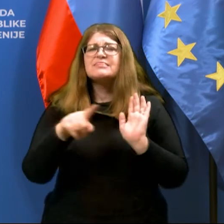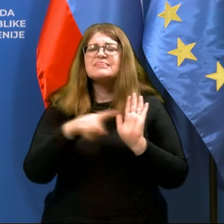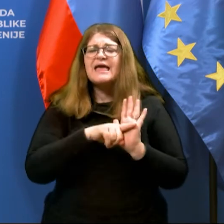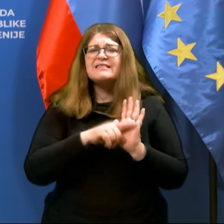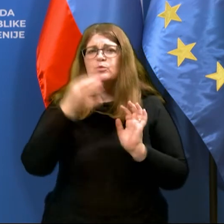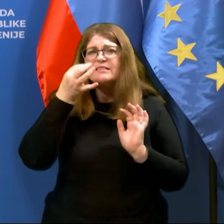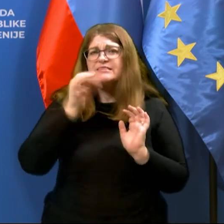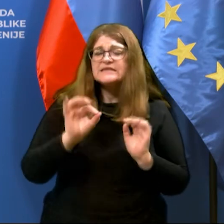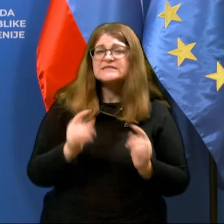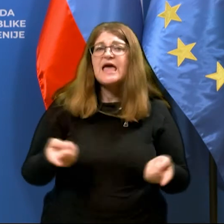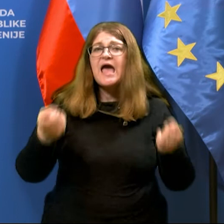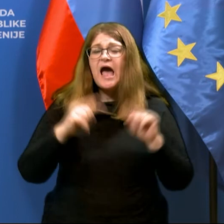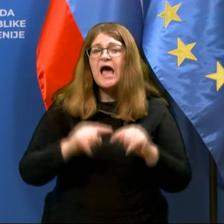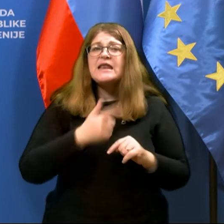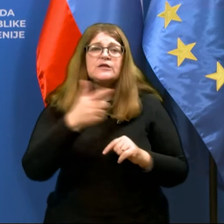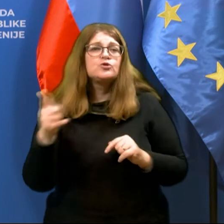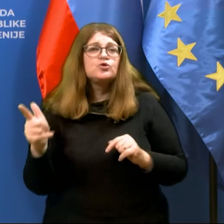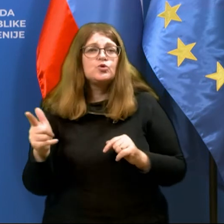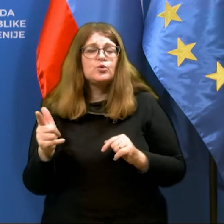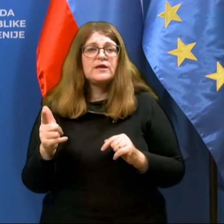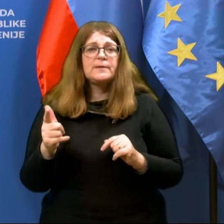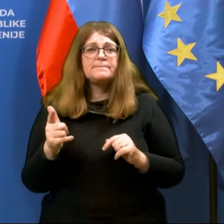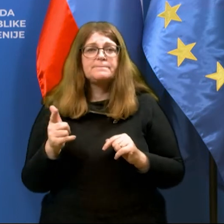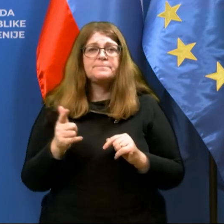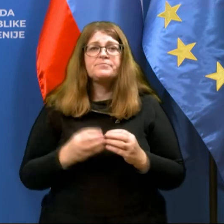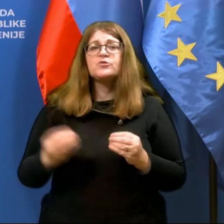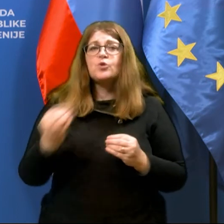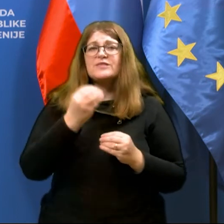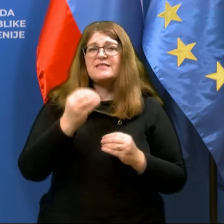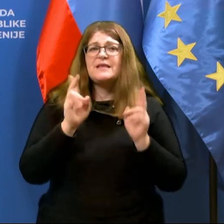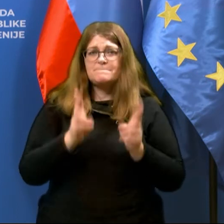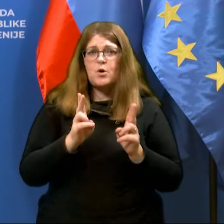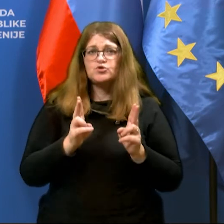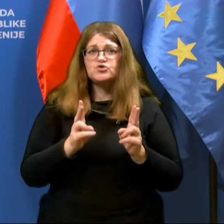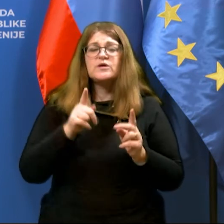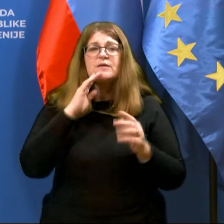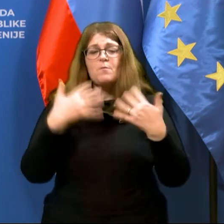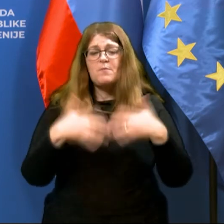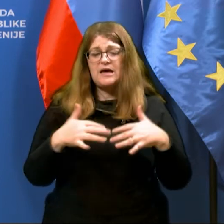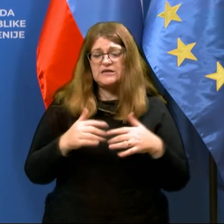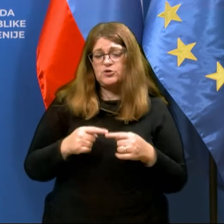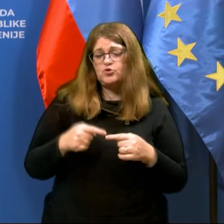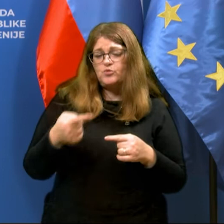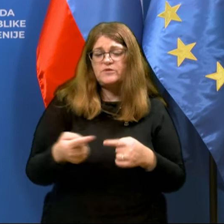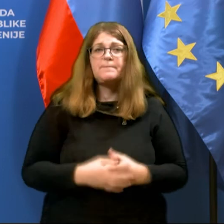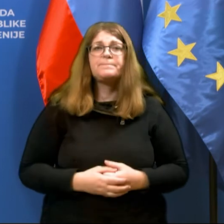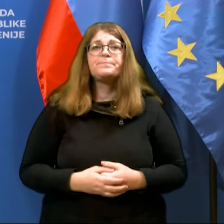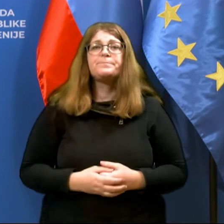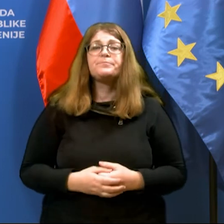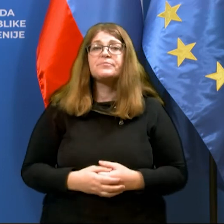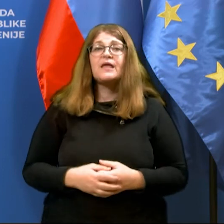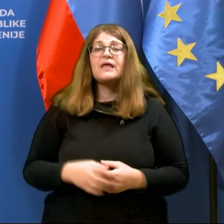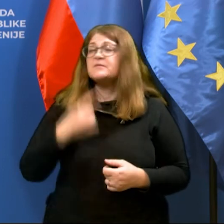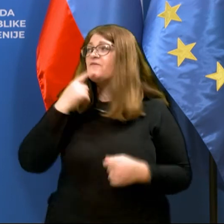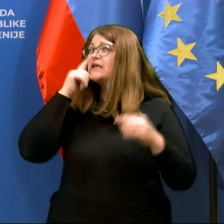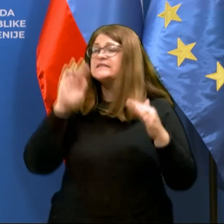druge dve dodatne možnosti, ki jih bom obrazložil takoj potem, torej, ten trenutku